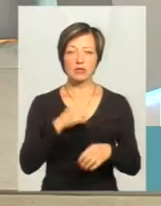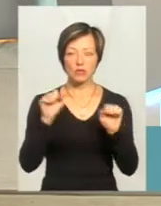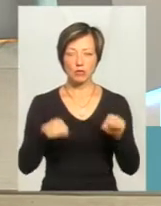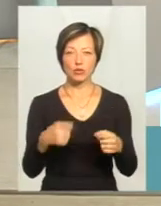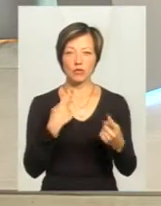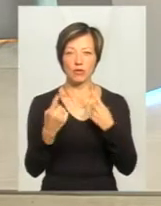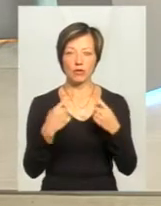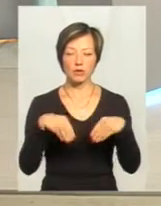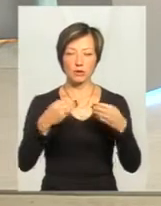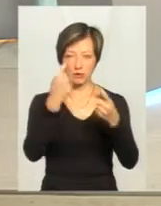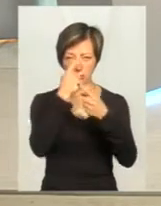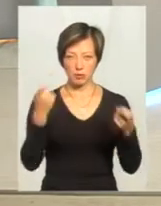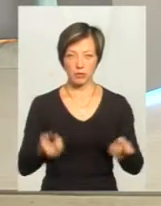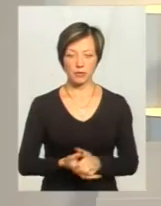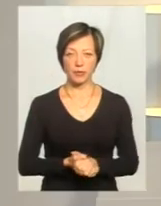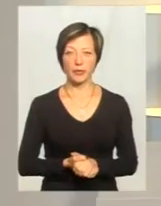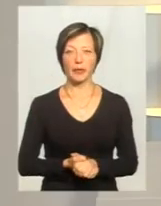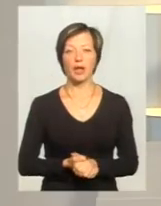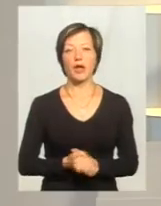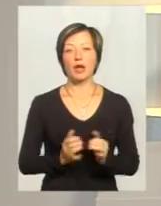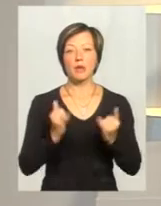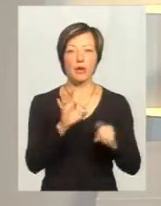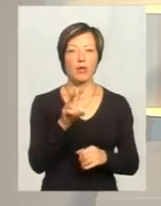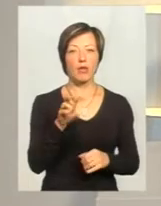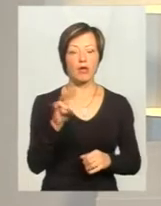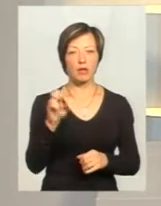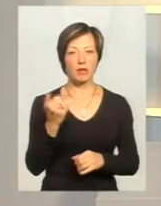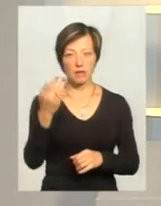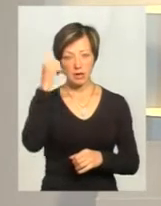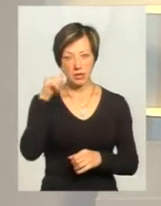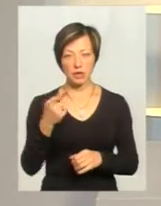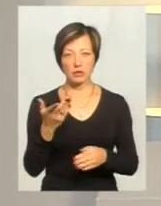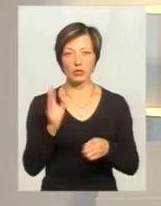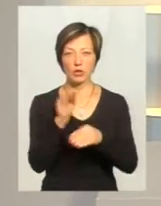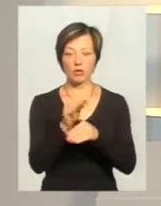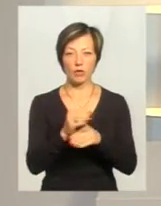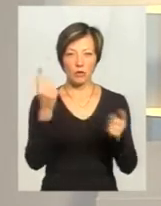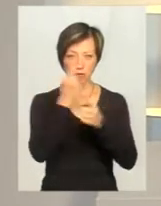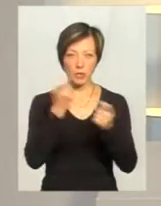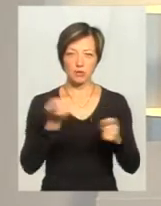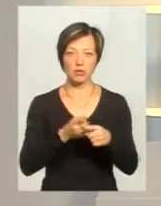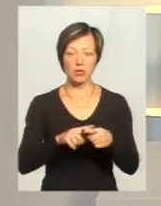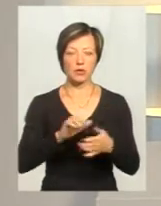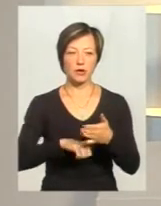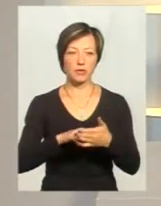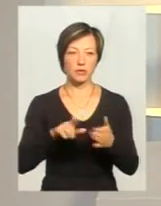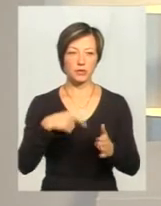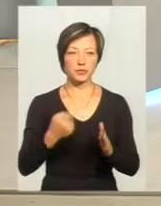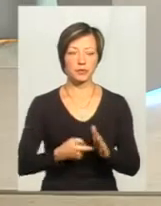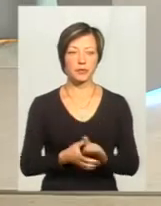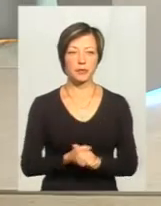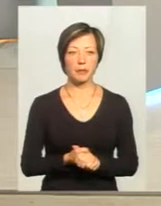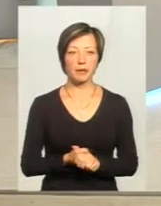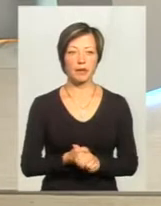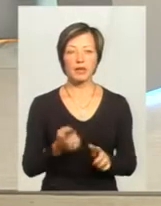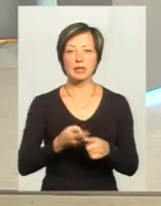зможемо надати таку інформацію. Пані Олено, можливо, ви знаєте якусь ще додаткову інформацію з цього приводу? Ви знаєте,